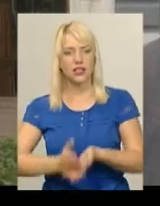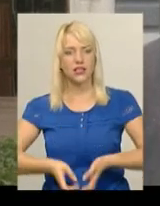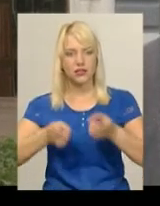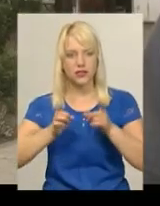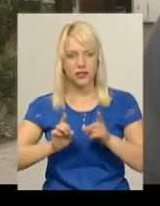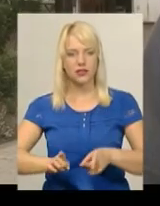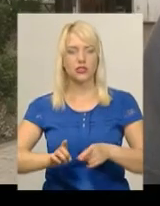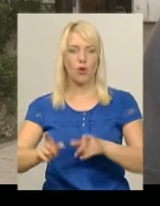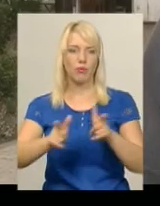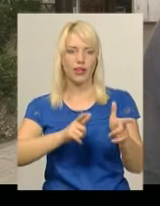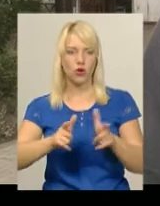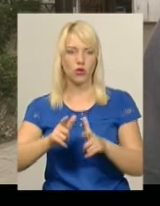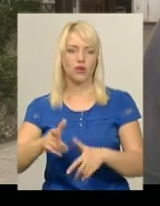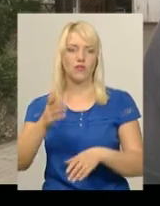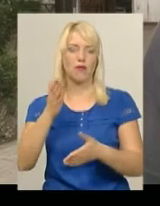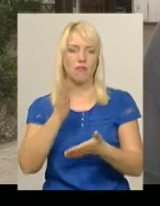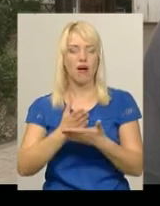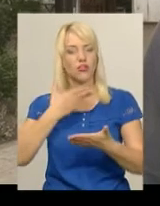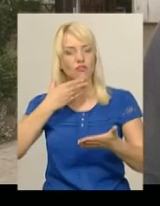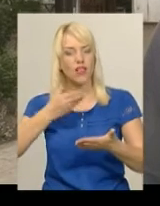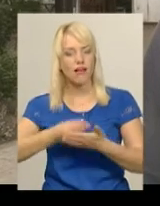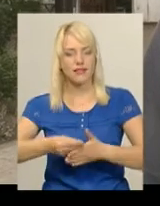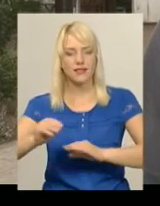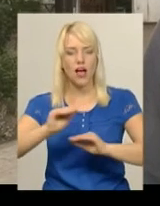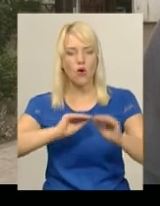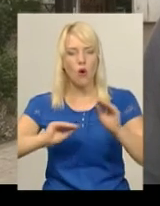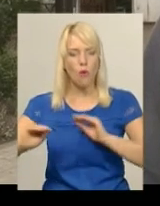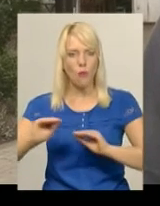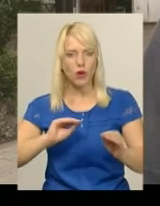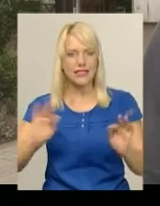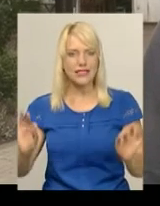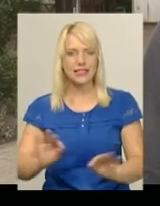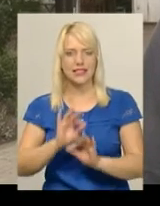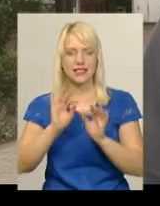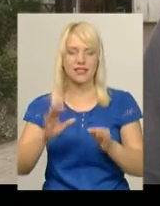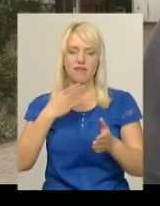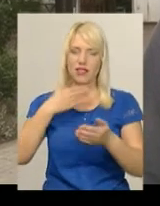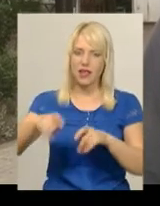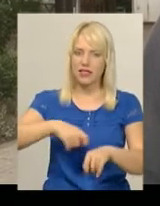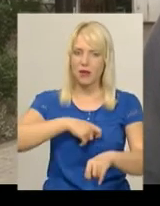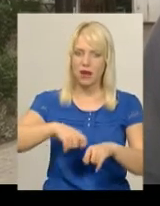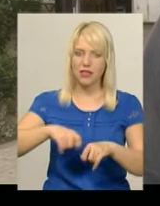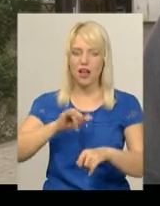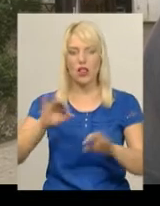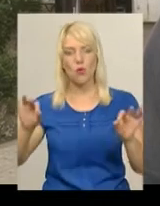підготовленими, мають власні композиції, власний матеріал, і музичний, і пісений,